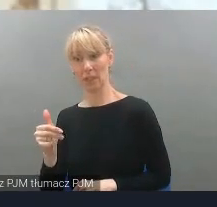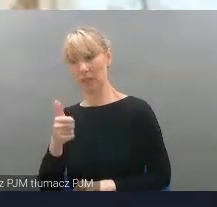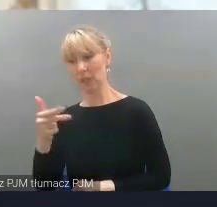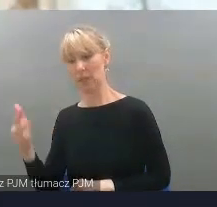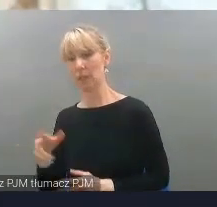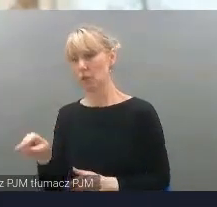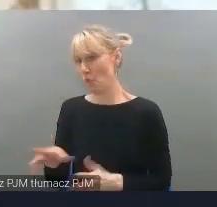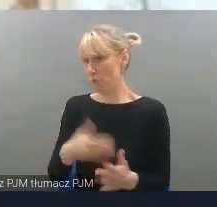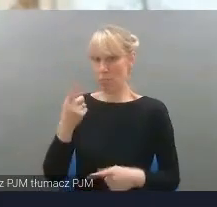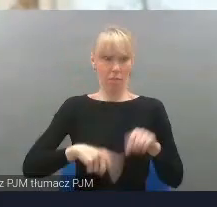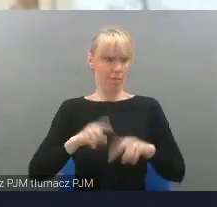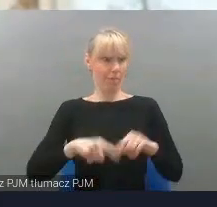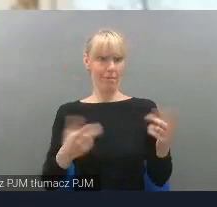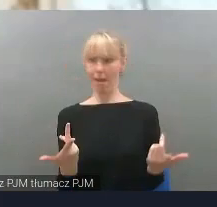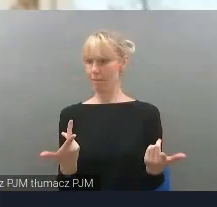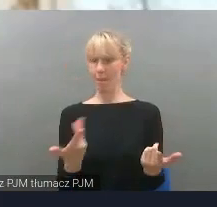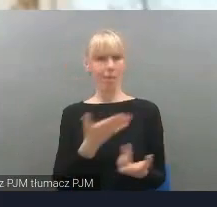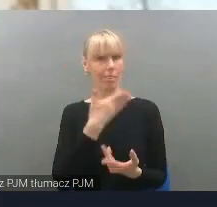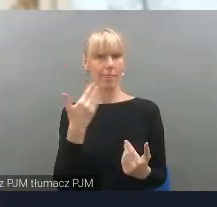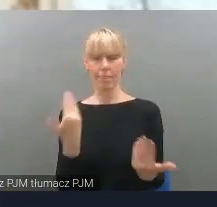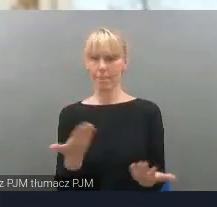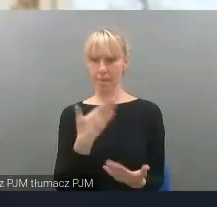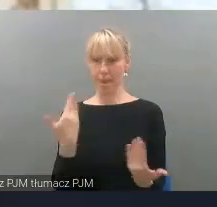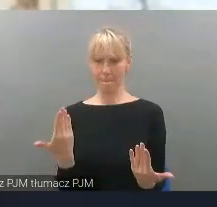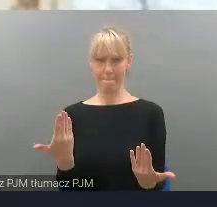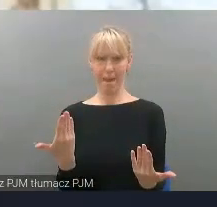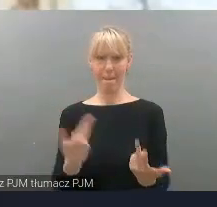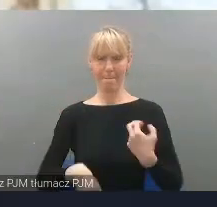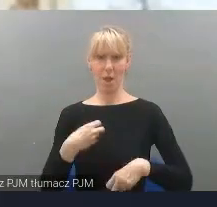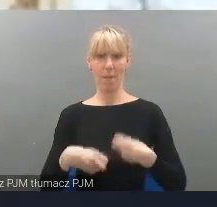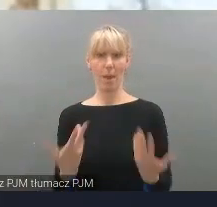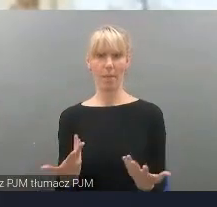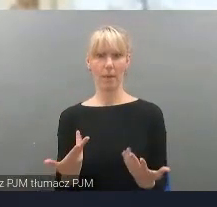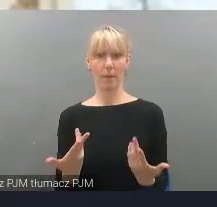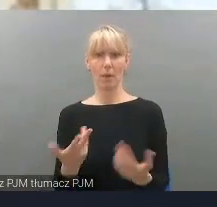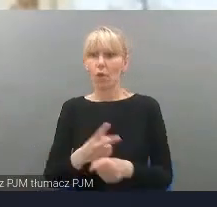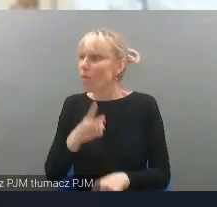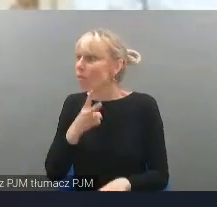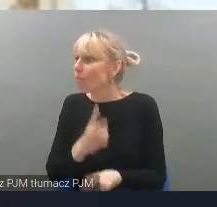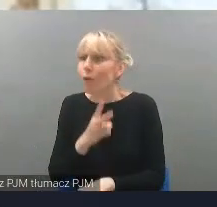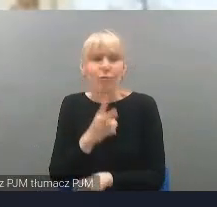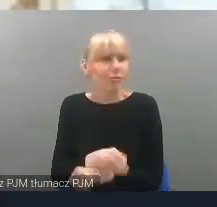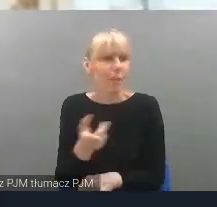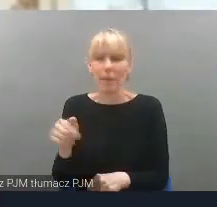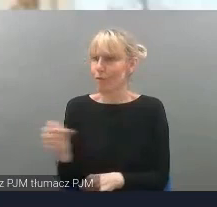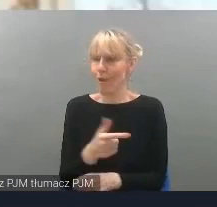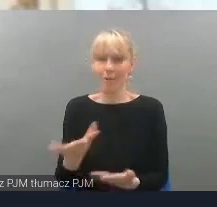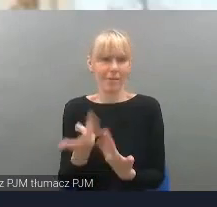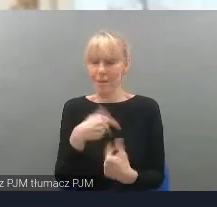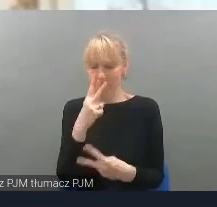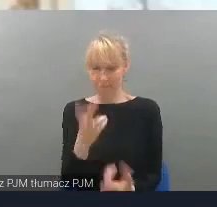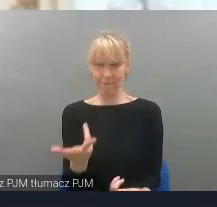naturalne. Znaczy, jakby oni nie mają problemów. Dla nich to dostępność jest czymś kompletnie naturalnym. To jest fantastyczne, że oni w ogóle jakby nie